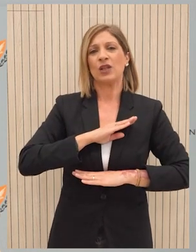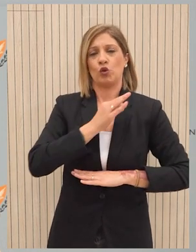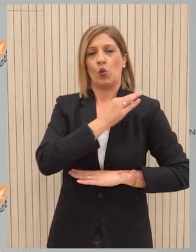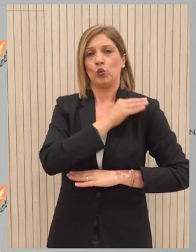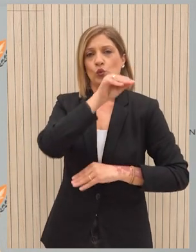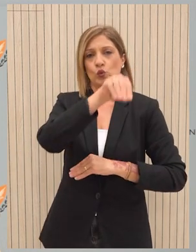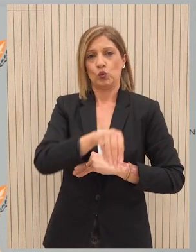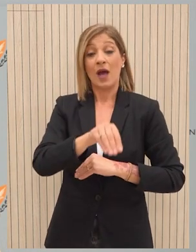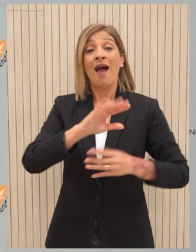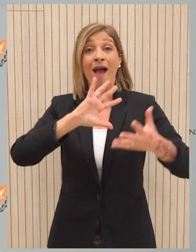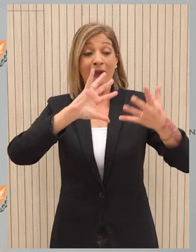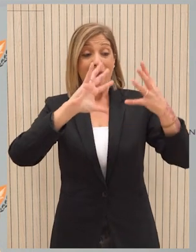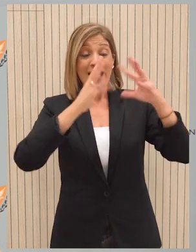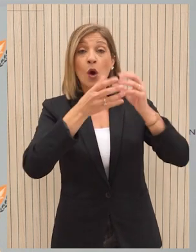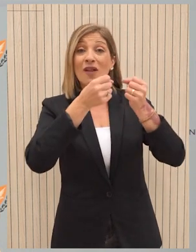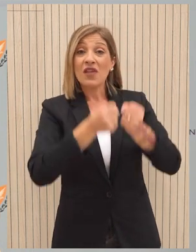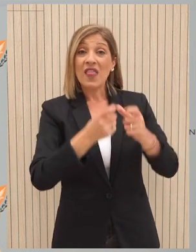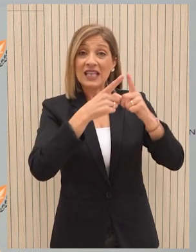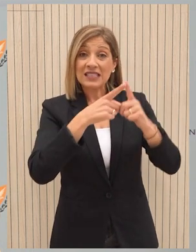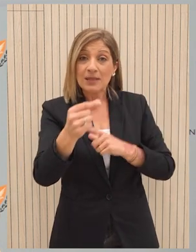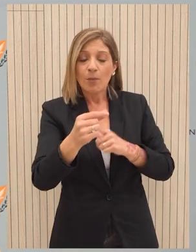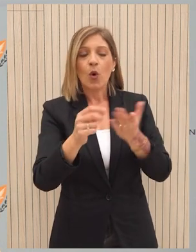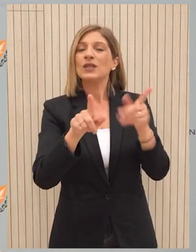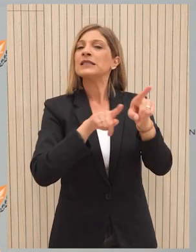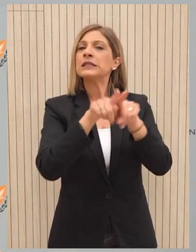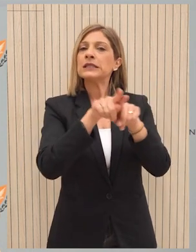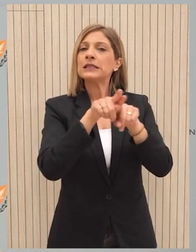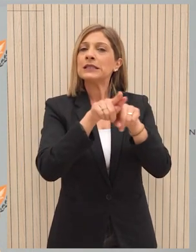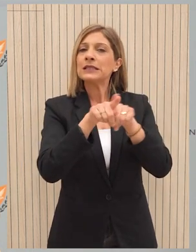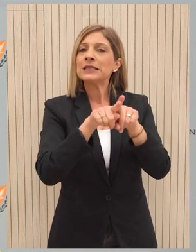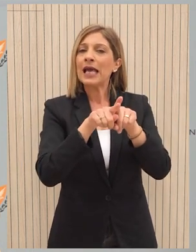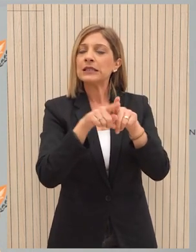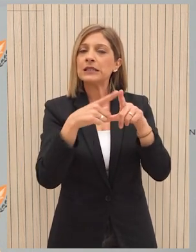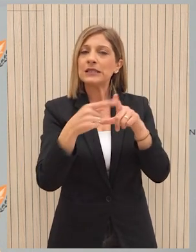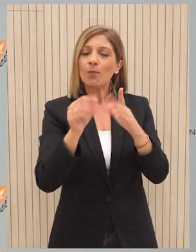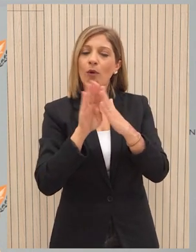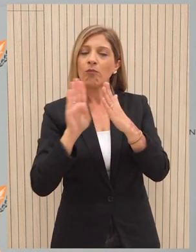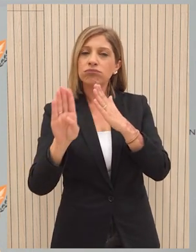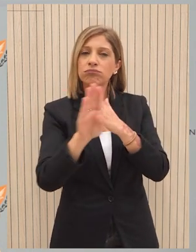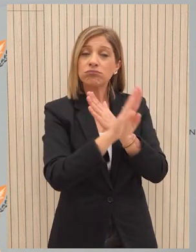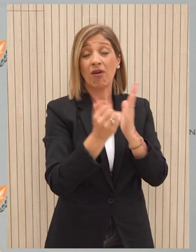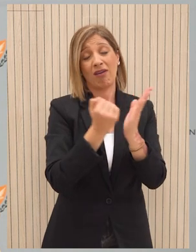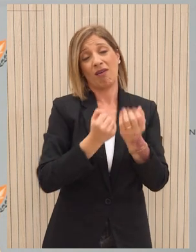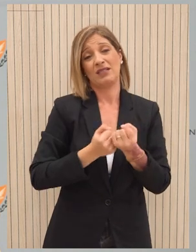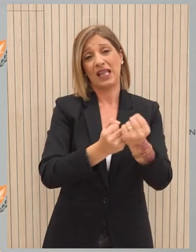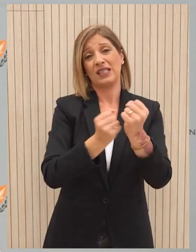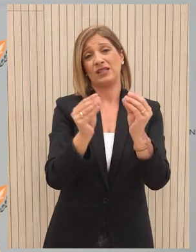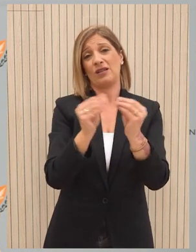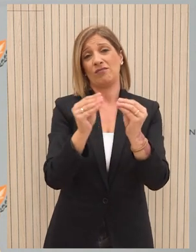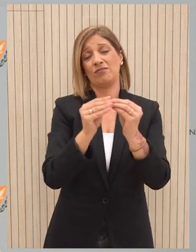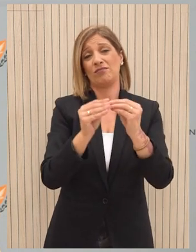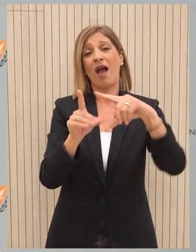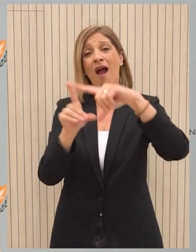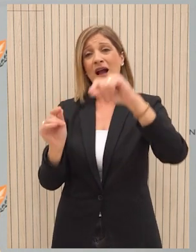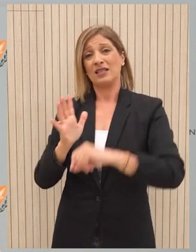Η αξιοποίηση της γεωγραφικής μας θέσης αλλά και των διπλωματικών μας σχέσεων για τη ζωτική στήριξη του άμαχου πληθυσμού της Γάζας αλλά και ως προς τον